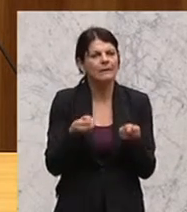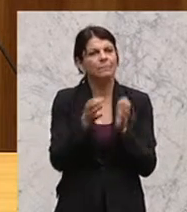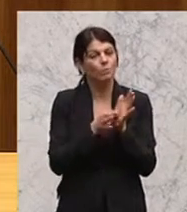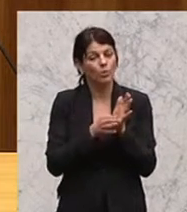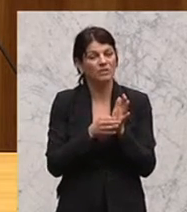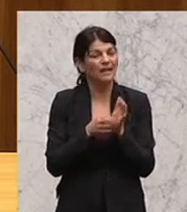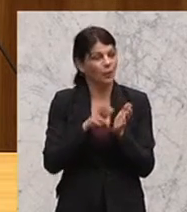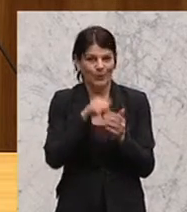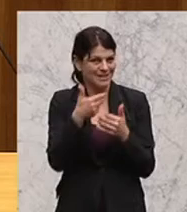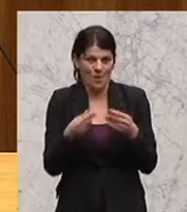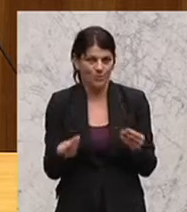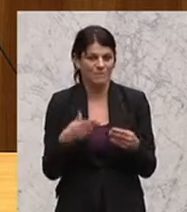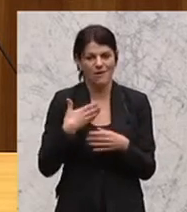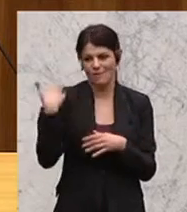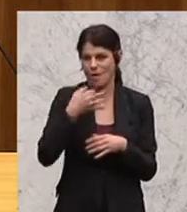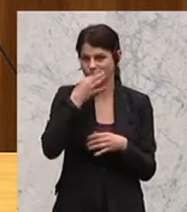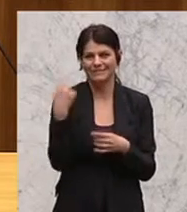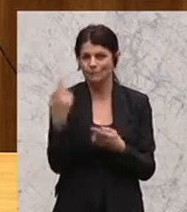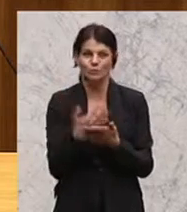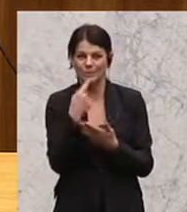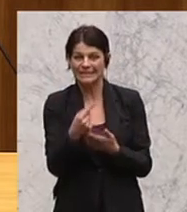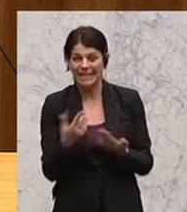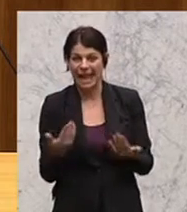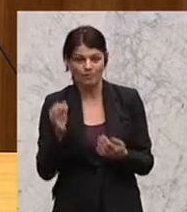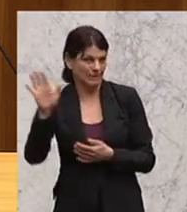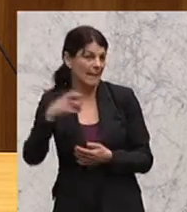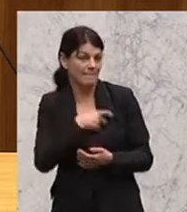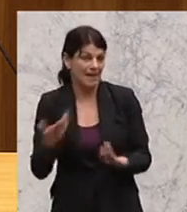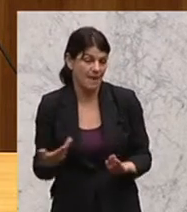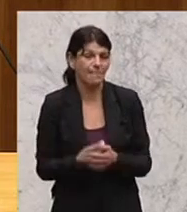offen geblieben sind, das hat jetzt mein Vorredner angesprochen für seine Fraktion.